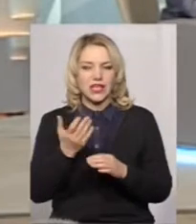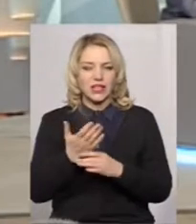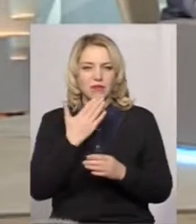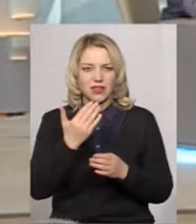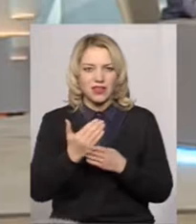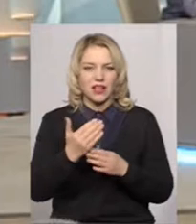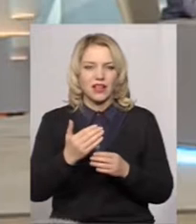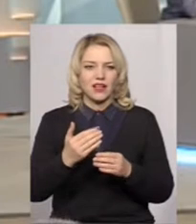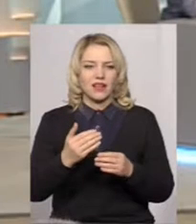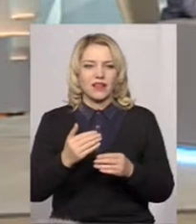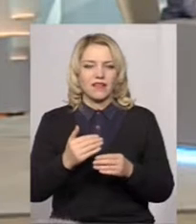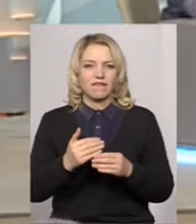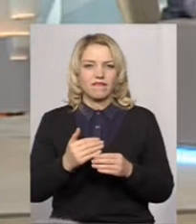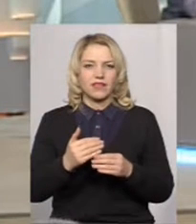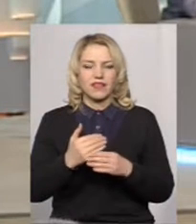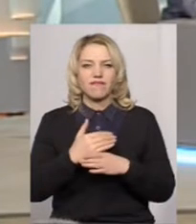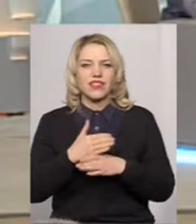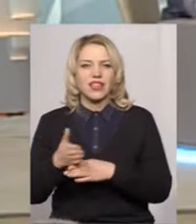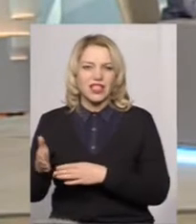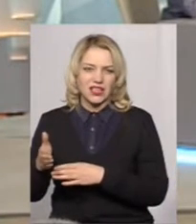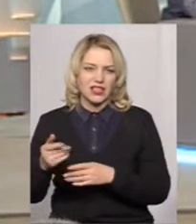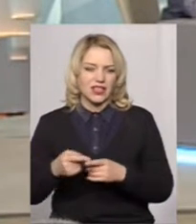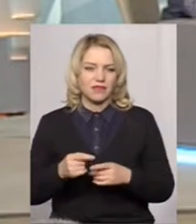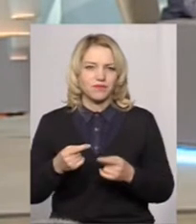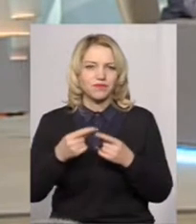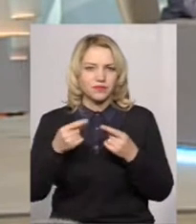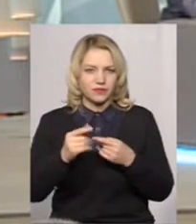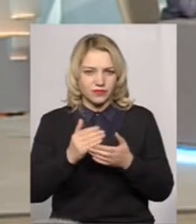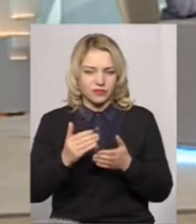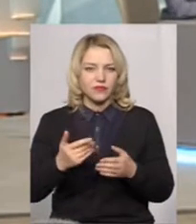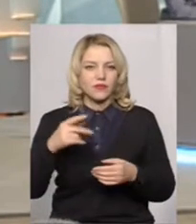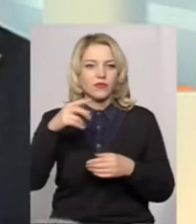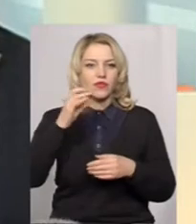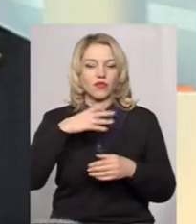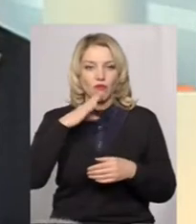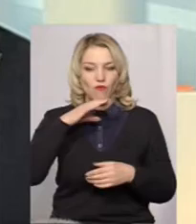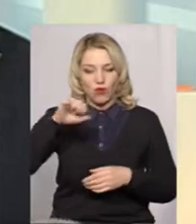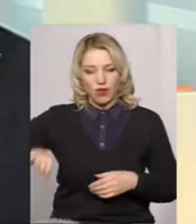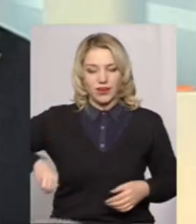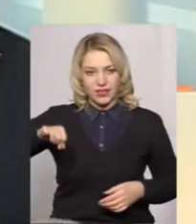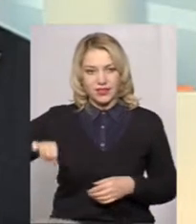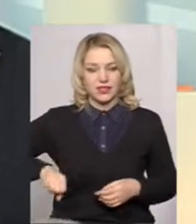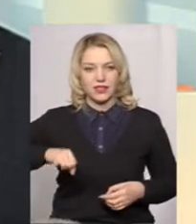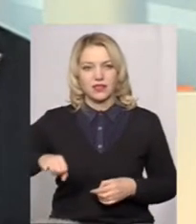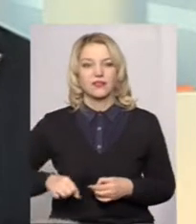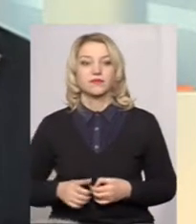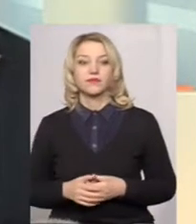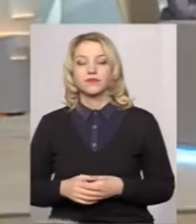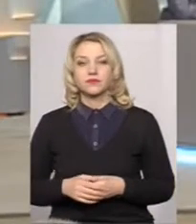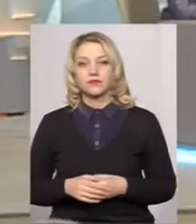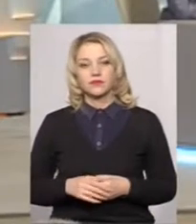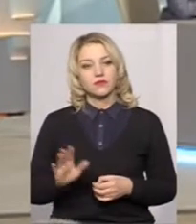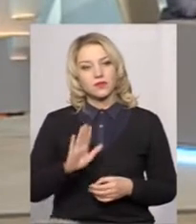відхилення, назвіть, будь ласка, щоб розуміли, що найнебезпечніше у воді. Коли ми говоримо по Креницях, то найбільше… А зараз давайте про